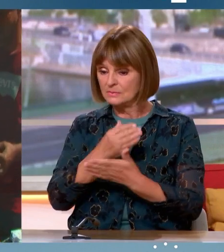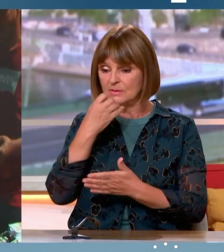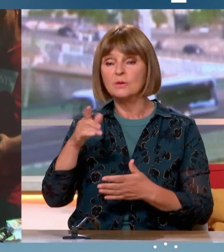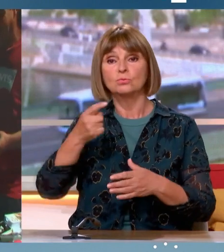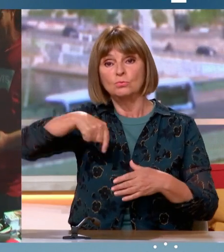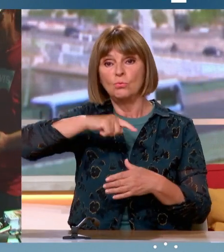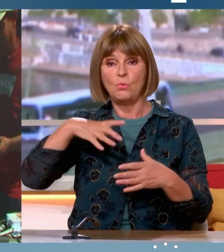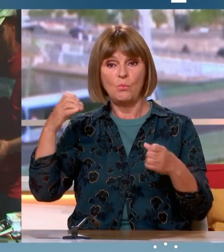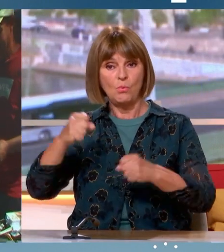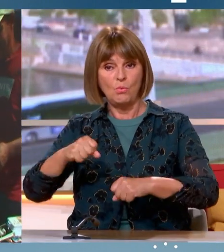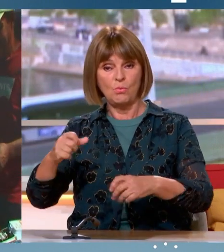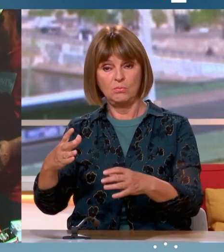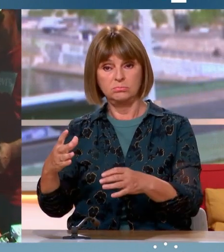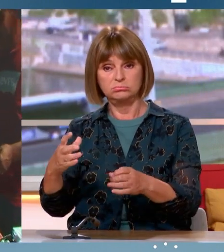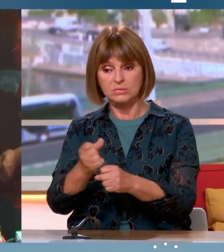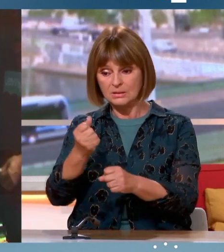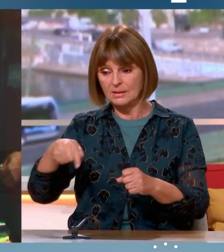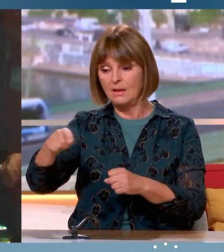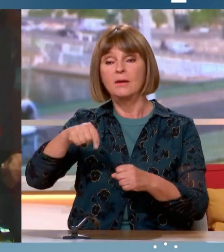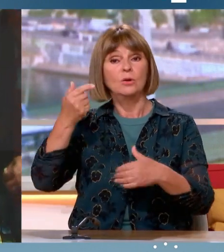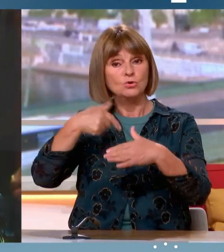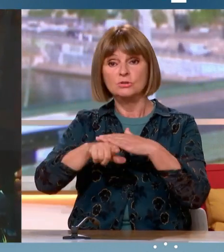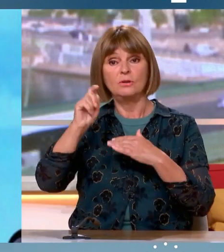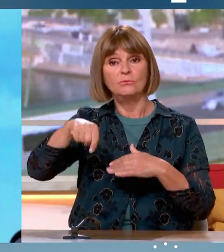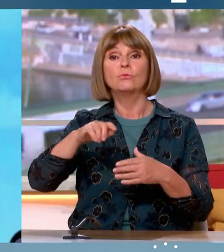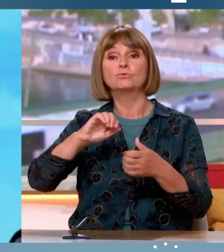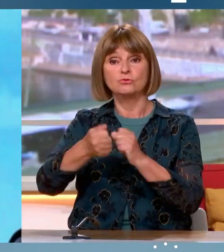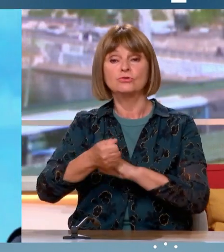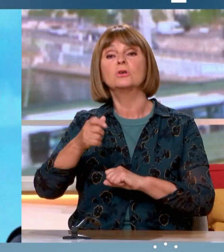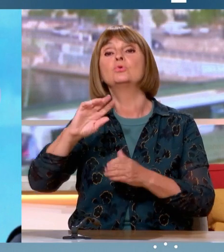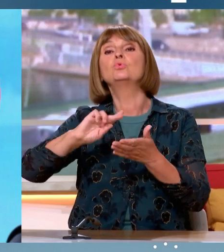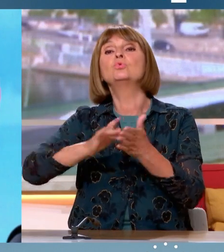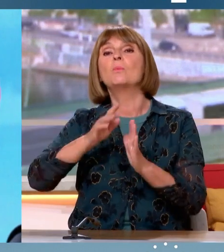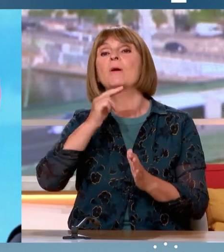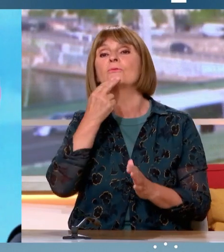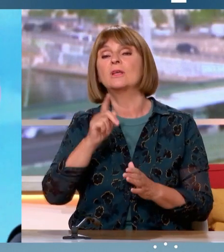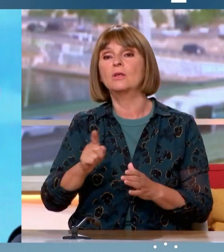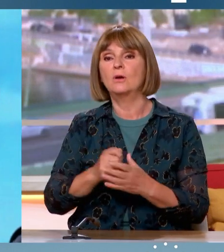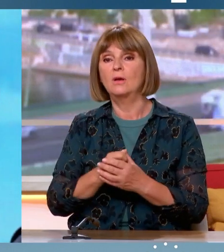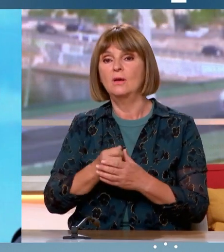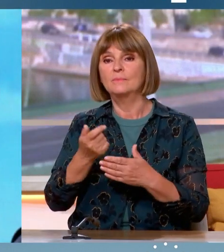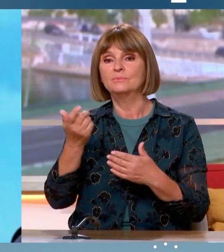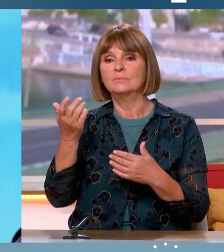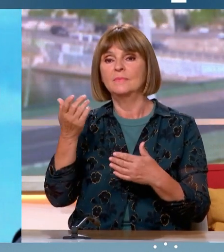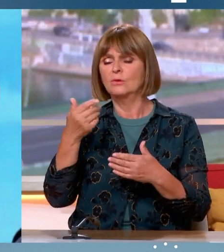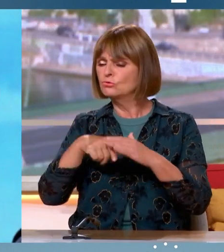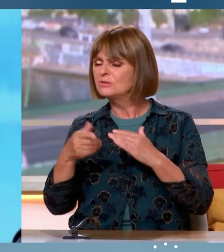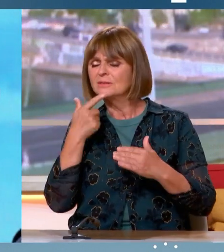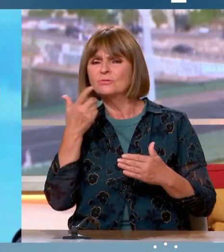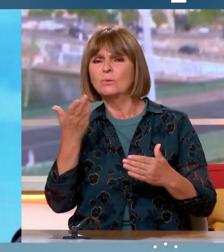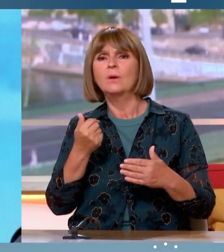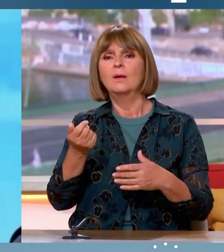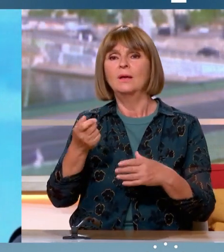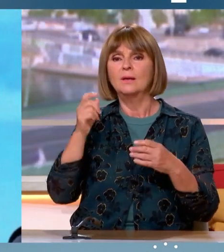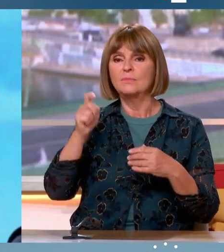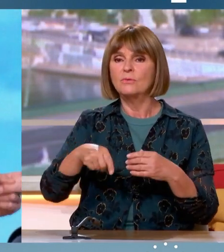tête. Donc c'est effectivement un logiciel qu'il faut changer. Tout n'est pas parfait, il faut le dire. Qu'est-ce qu'il faut changer dans le second quinquennat ? logiciel. Je pense qu'il faut prendre un peu plus